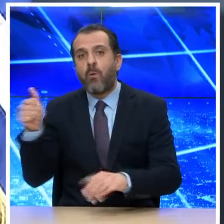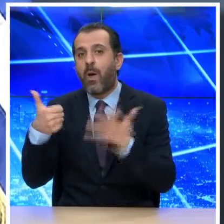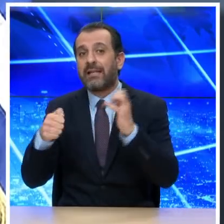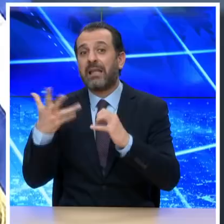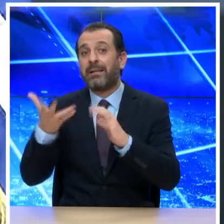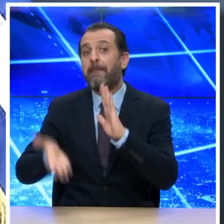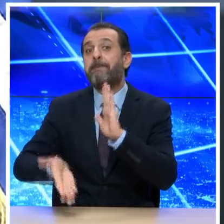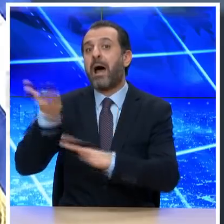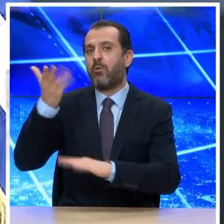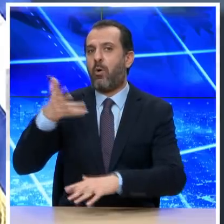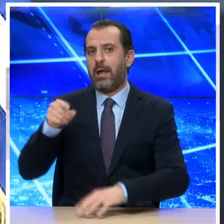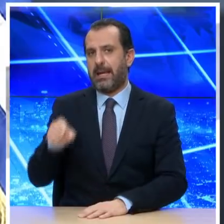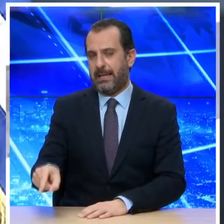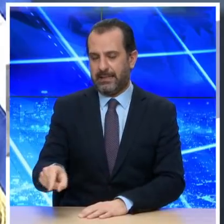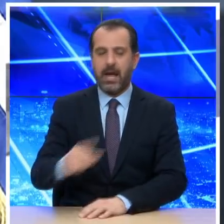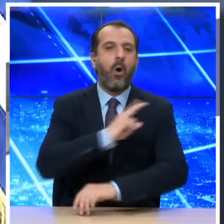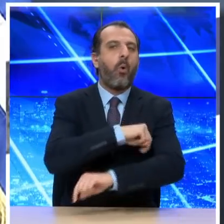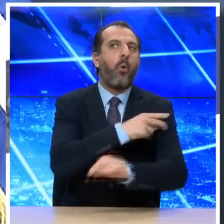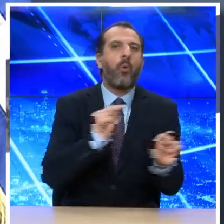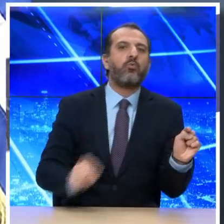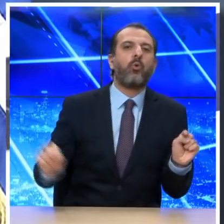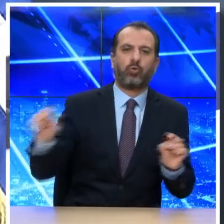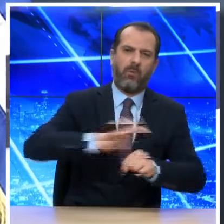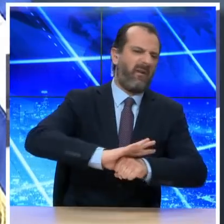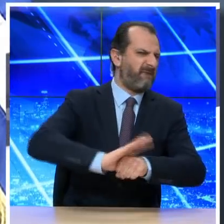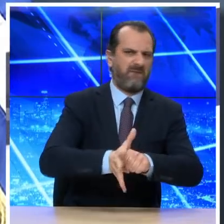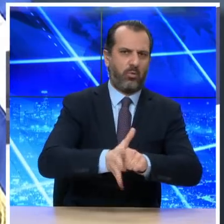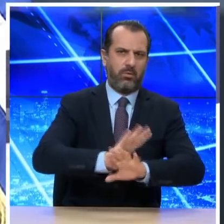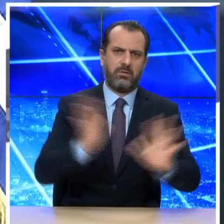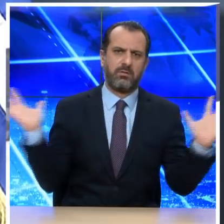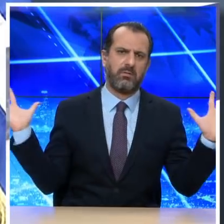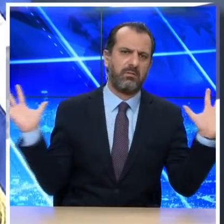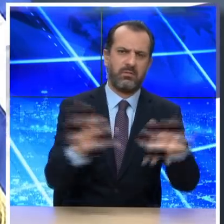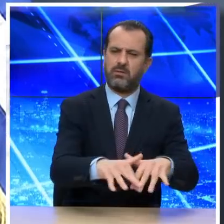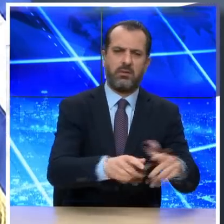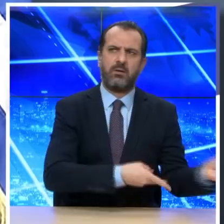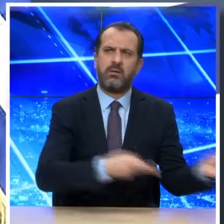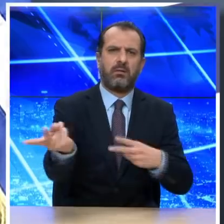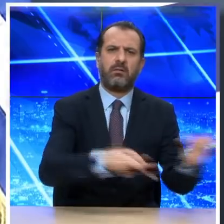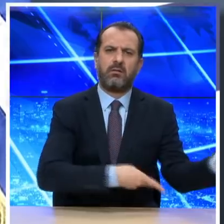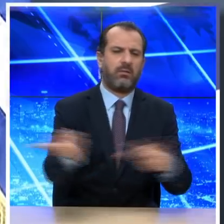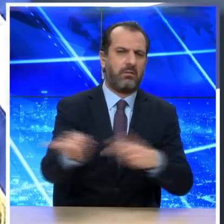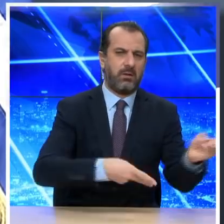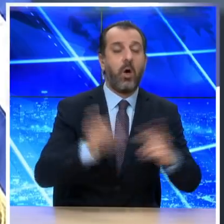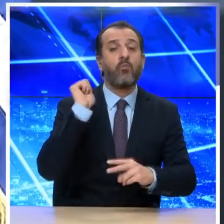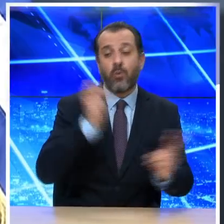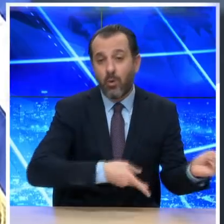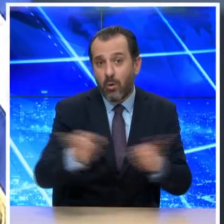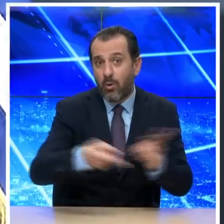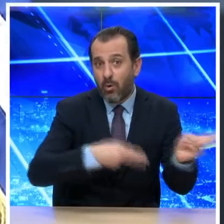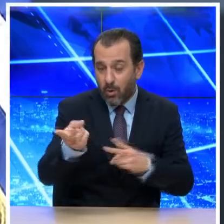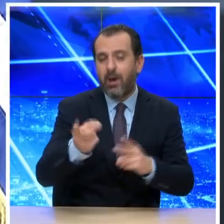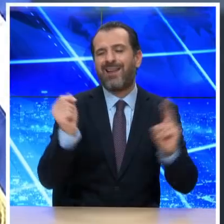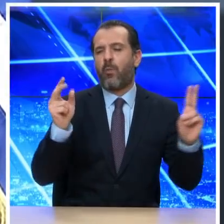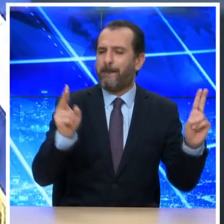Η πίεση στο Εθνικό Σύστημα Υγείας παραμένει. Αναφορικά με τις εισαγωγές, έχουμε μία σταδιακή μείωση και αυτό είναι πολύ